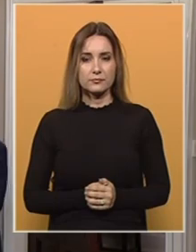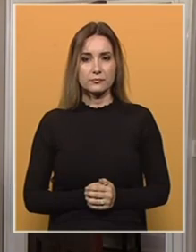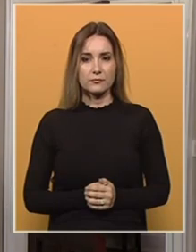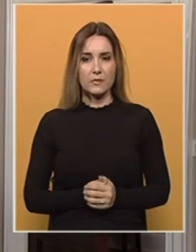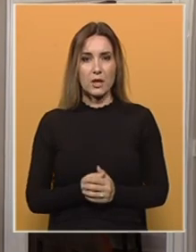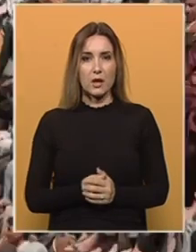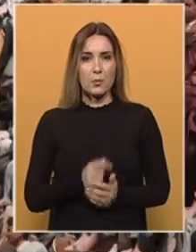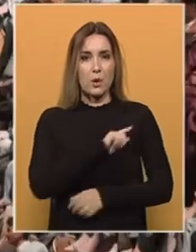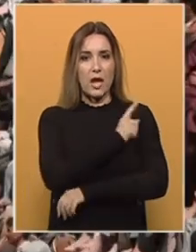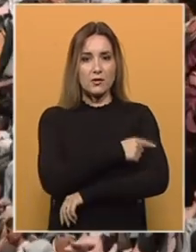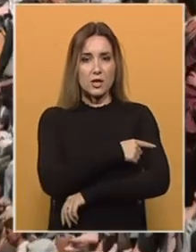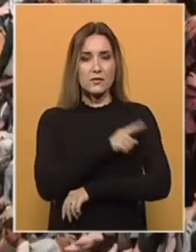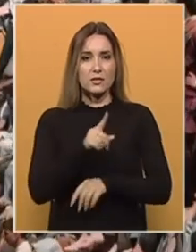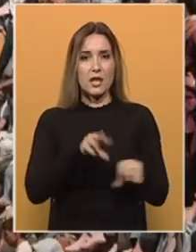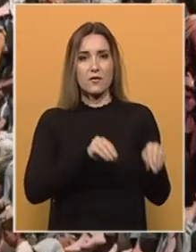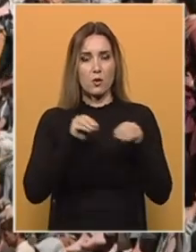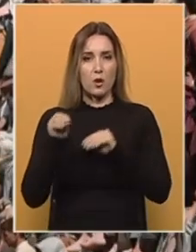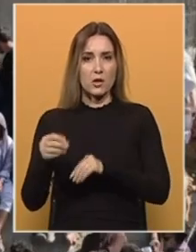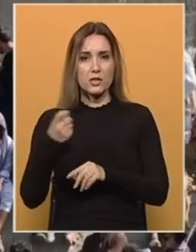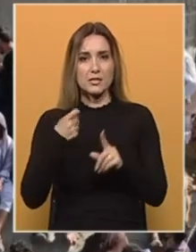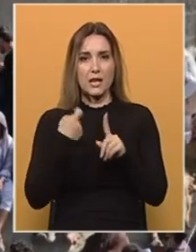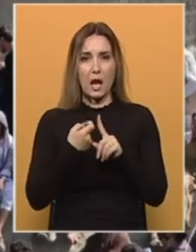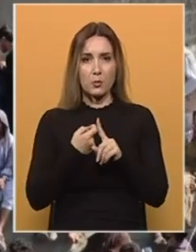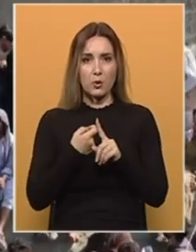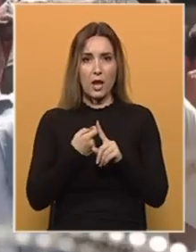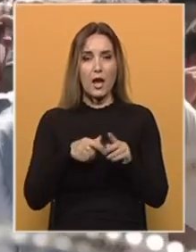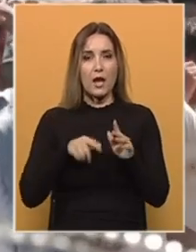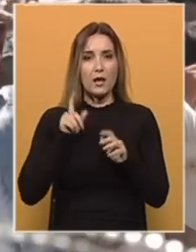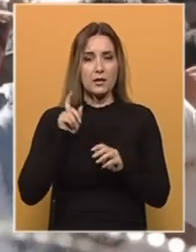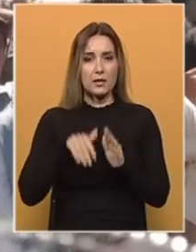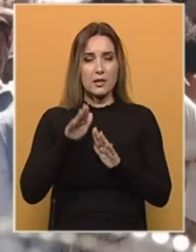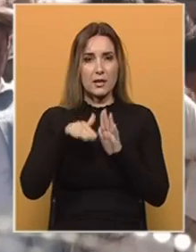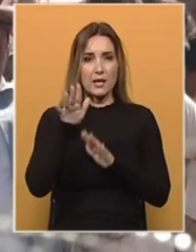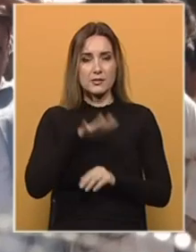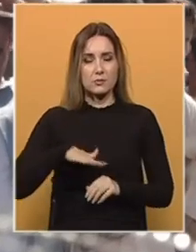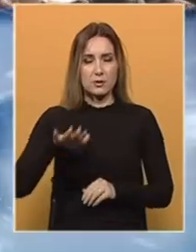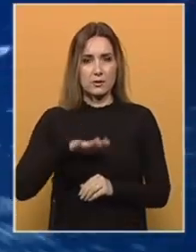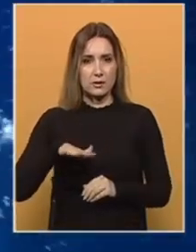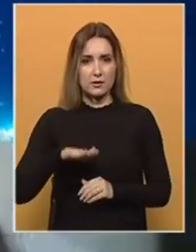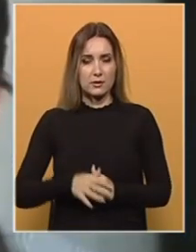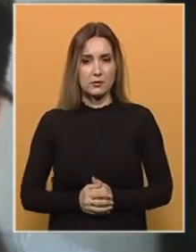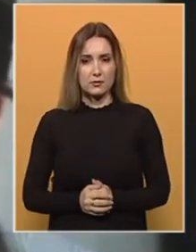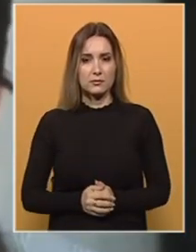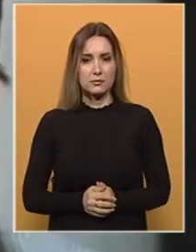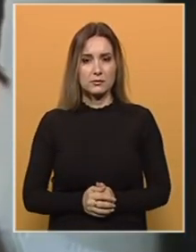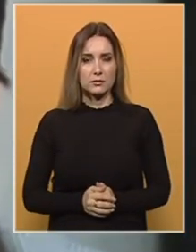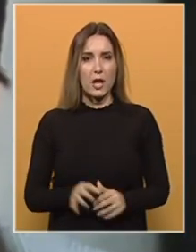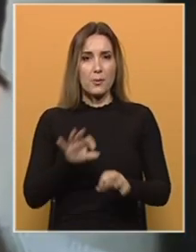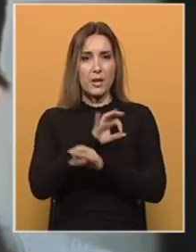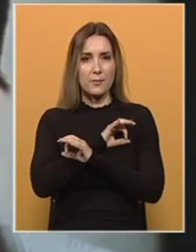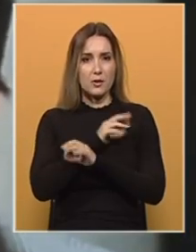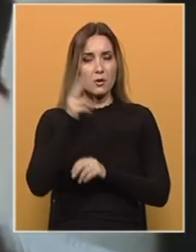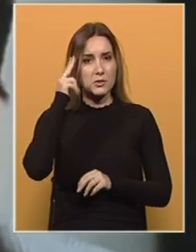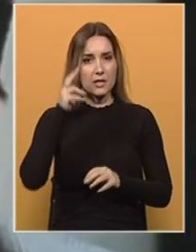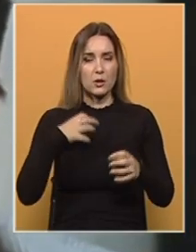Pojačava se intenzitet evakuacije iz Kabula i stodobno rastu tenzije u dolini Panšir. Preminuo